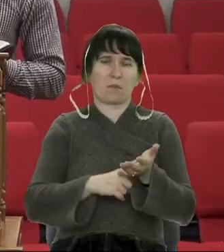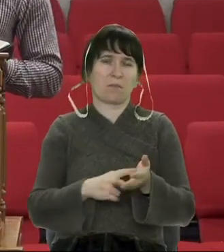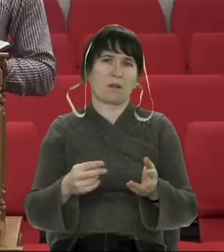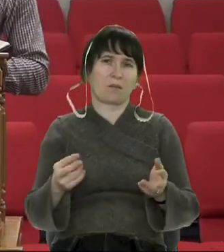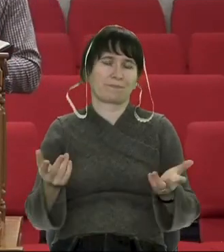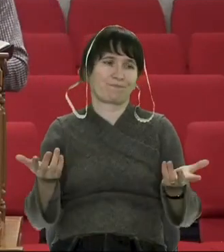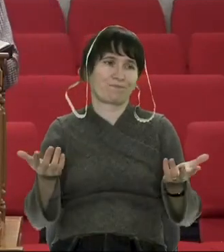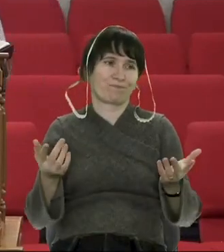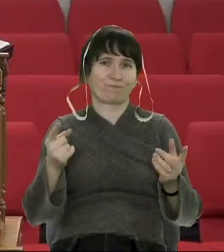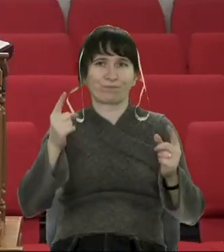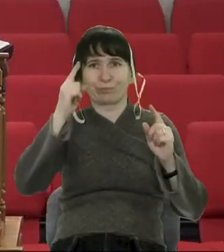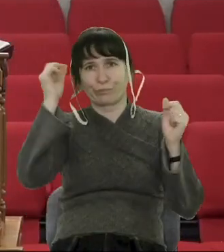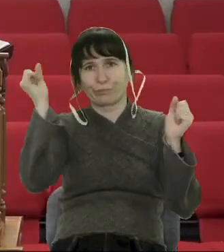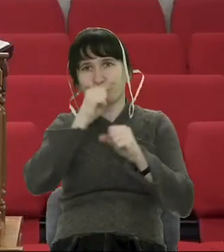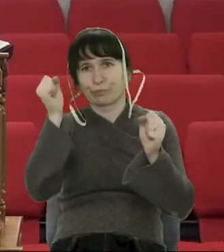річ.